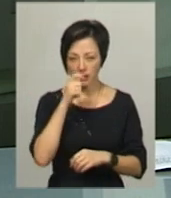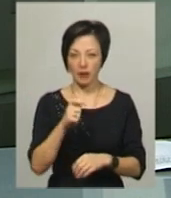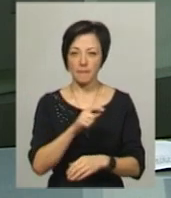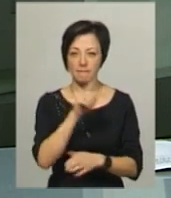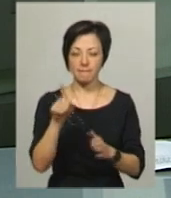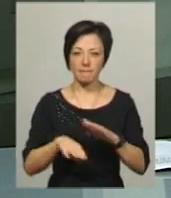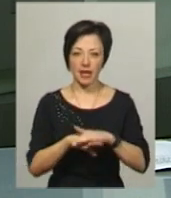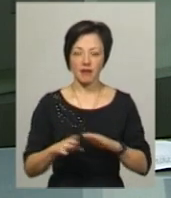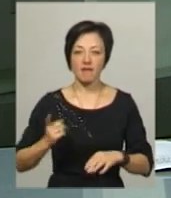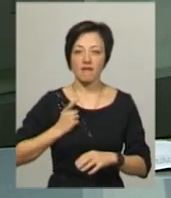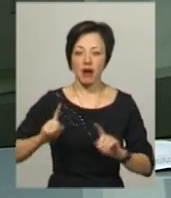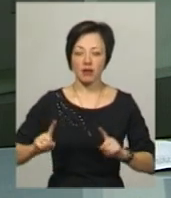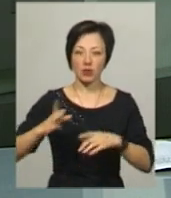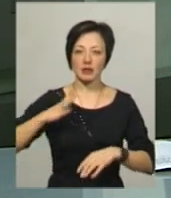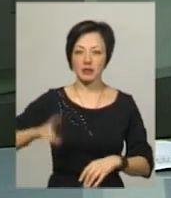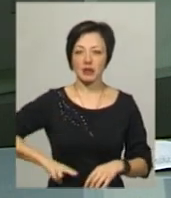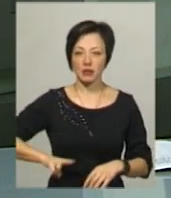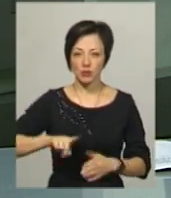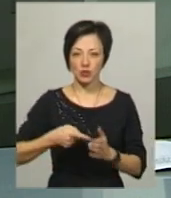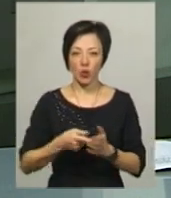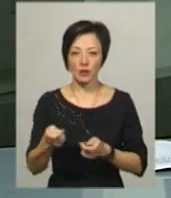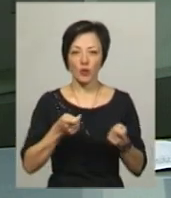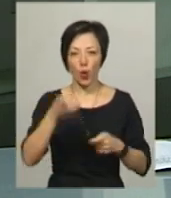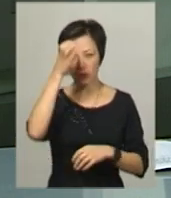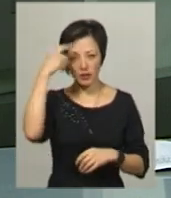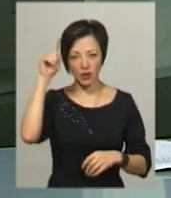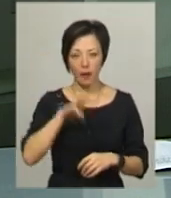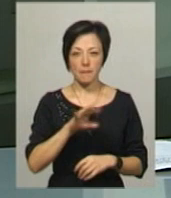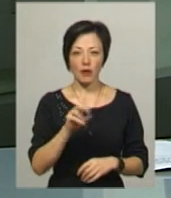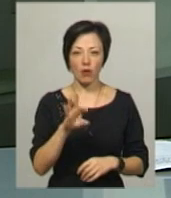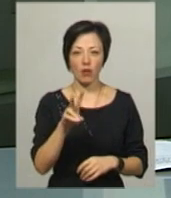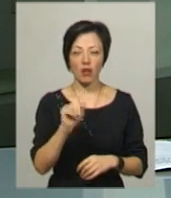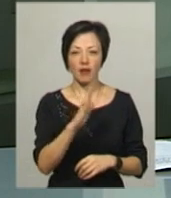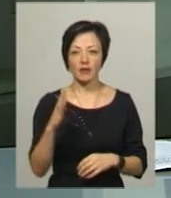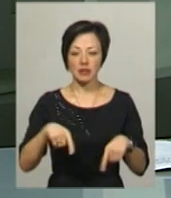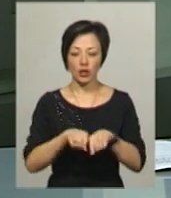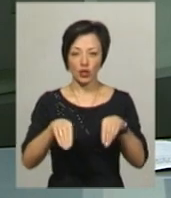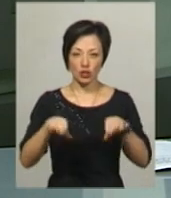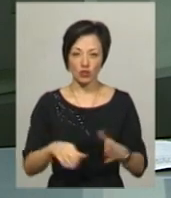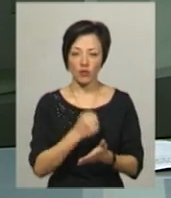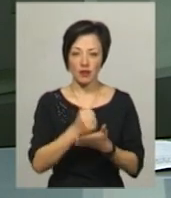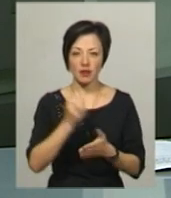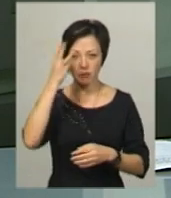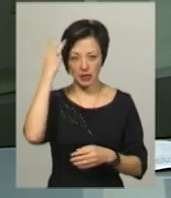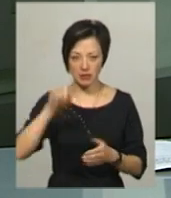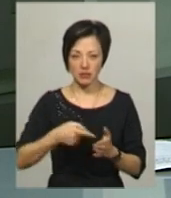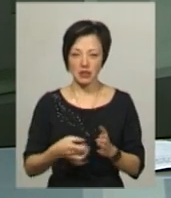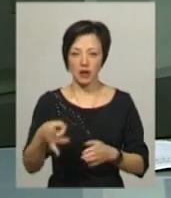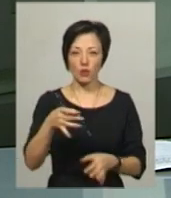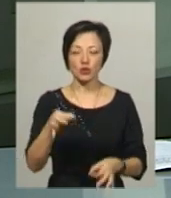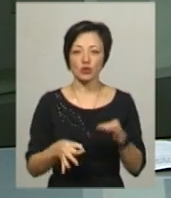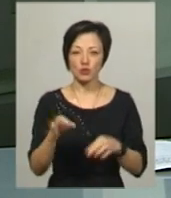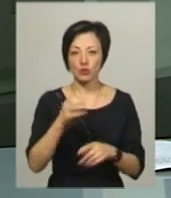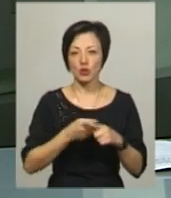під вартою екс-директор Хмельницького міського департаменту освіти та науки Роман Миколаїв. Таке рішення ухвалив Хмельницький міськрайонний суд.